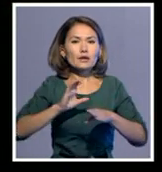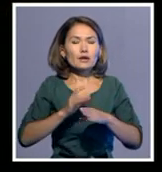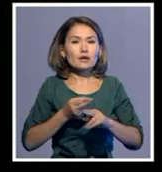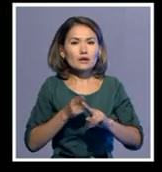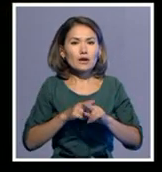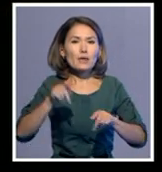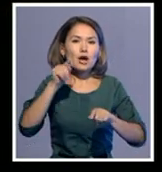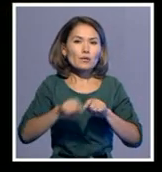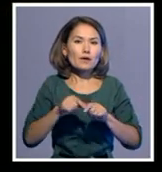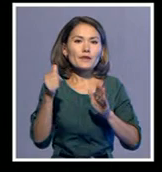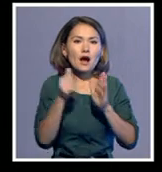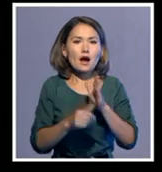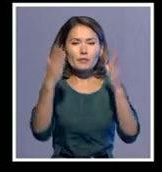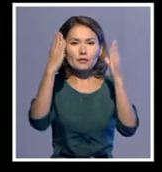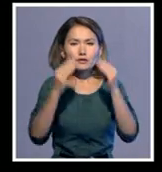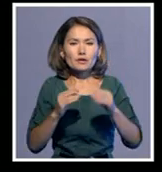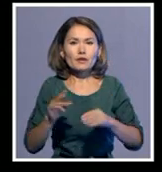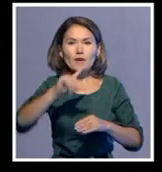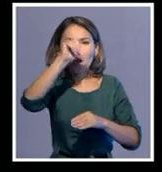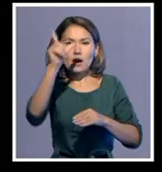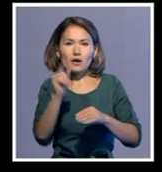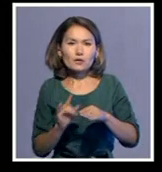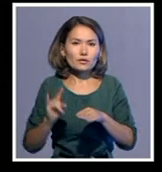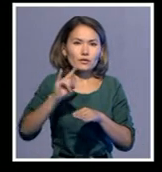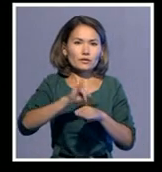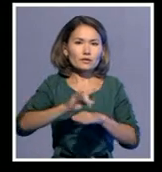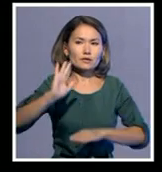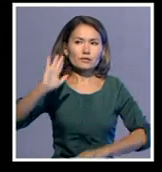орбитасына шамамен алпыс күннен кейін жетіп дерек жинай бастайды.